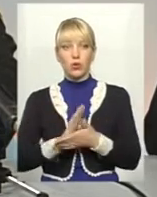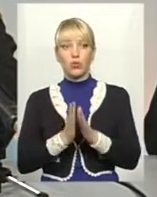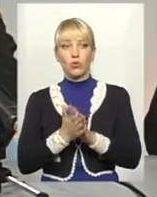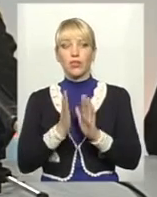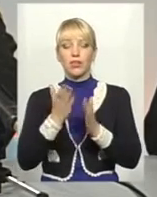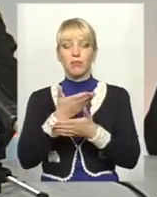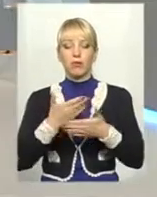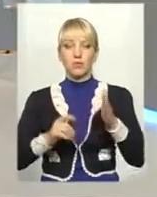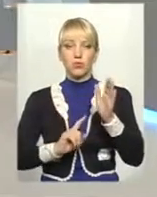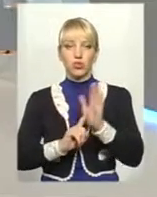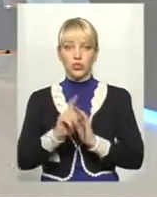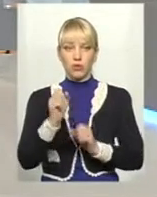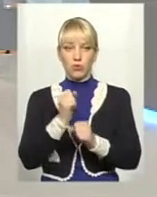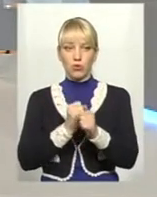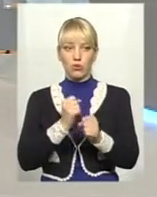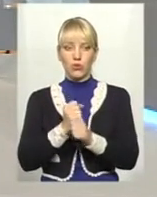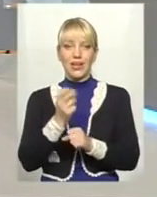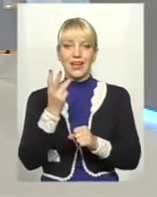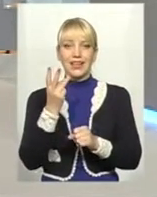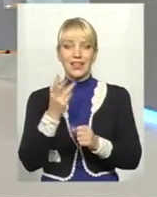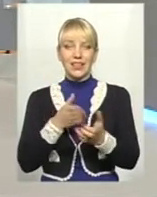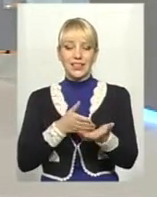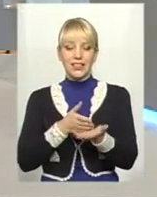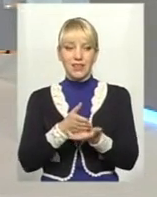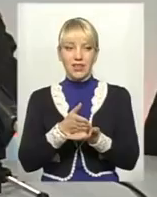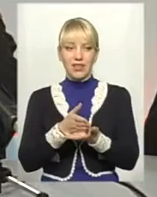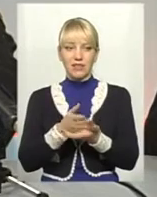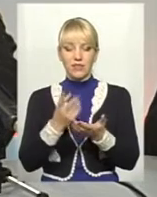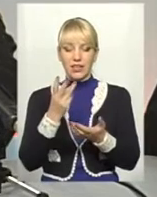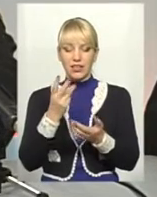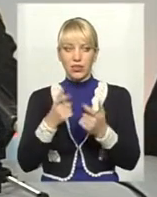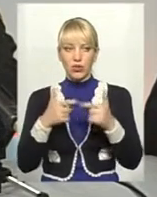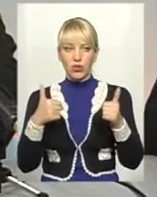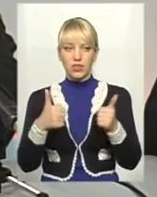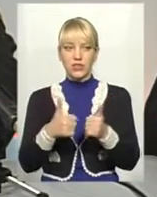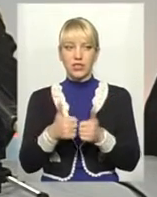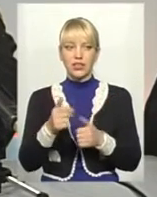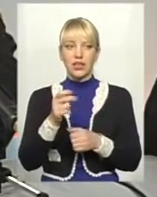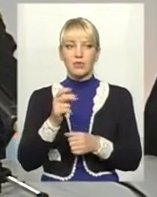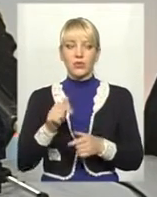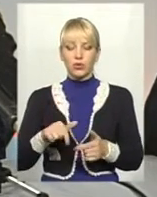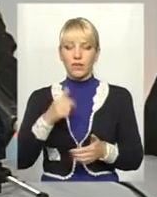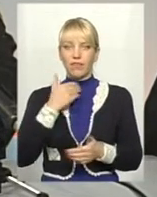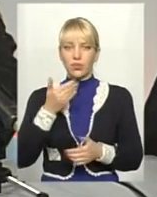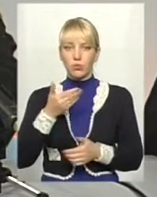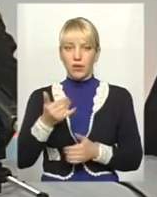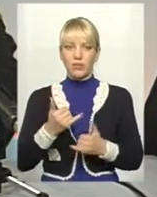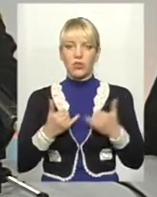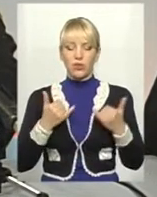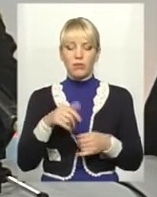роботу. І третій варіант – третя організація. Тут виступав шановний Дмитро